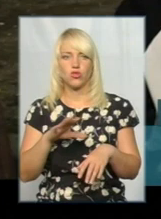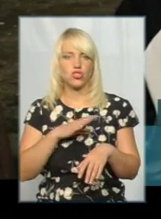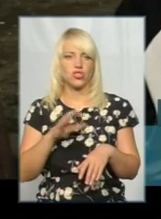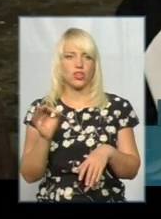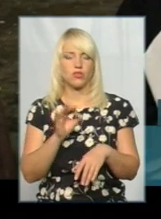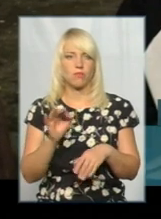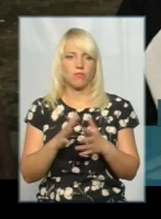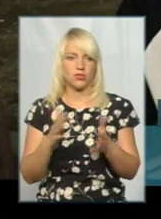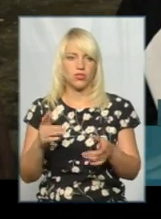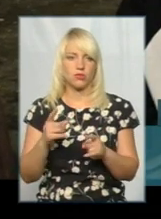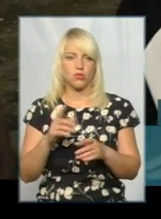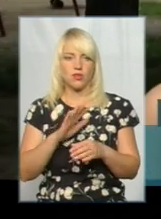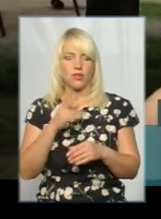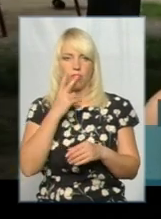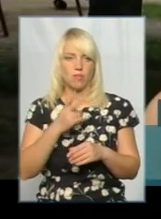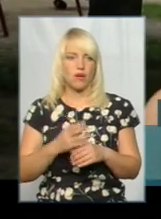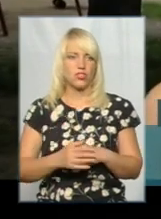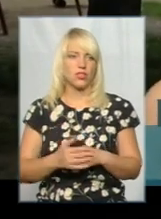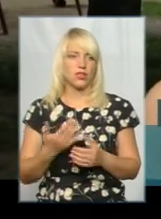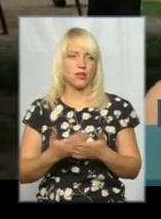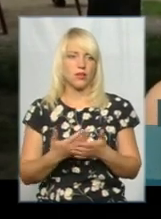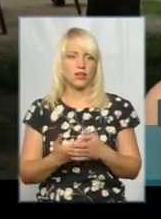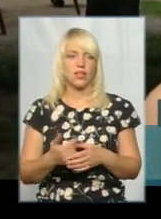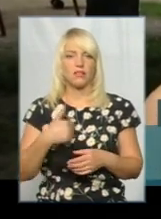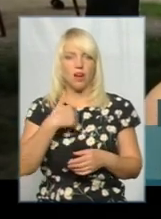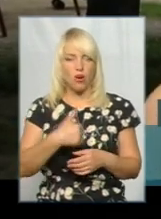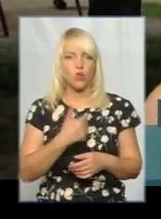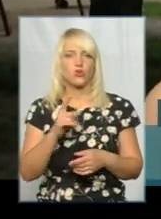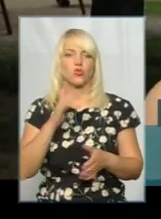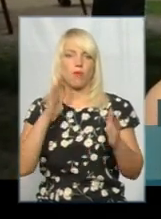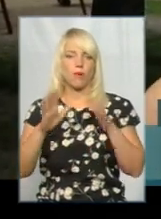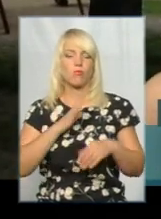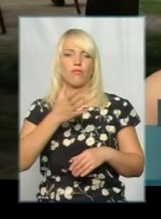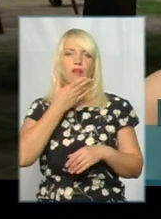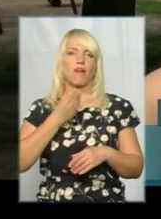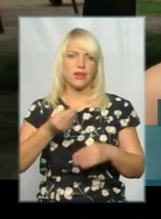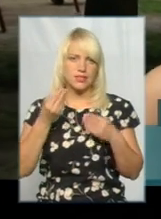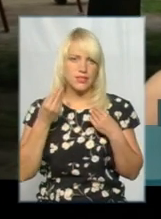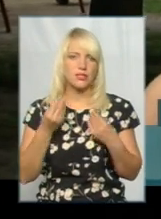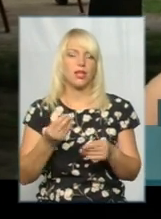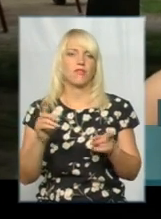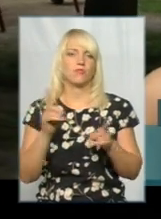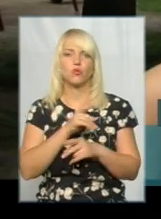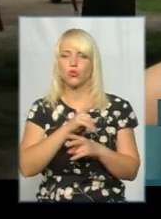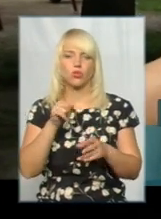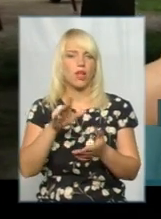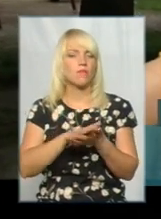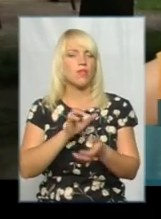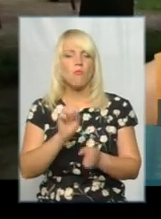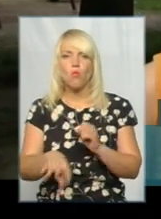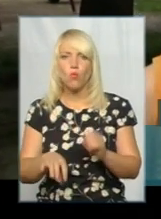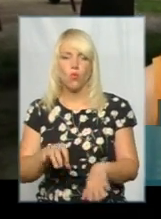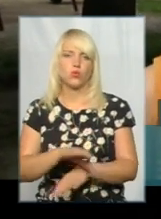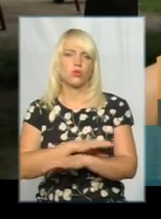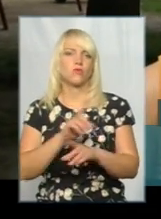більше, тому що я не побачила. Я хочу, щоб наш бар був красивим, щоб ніхто там не мусорів, щоб